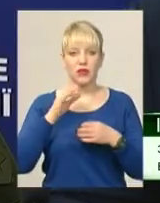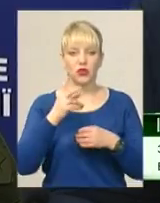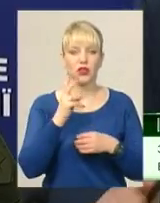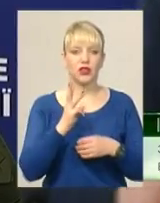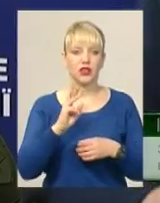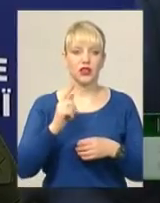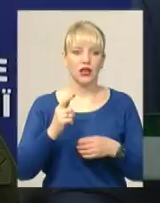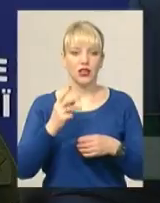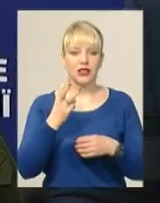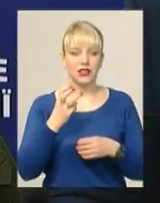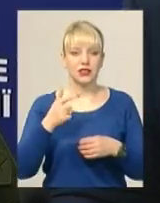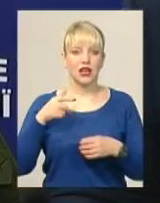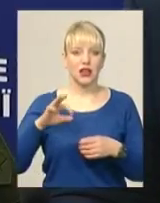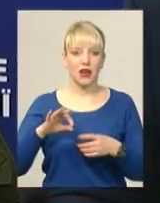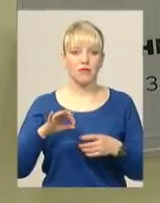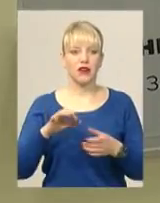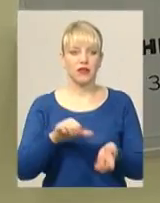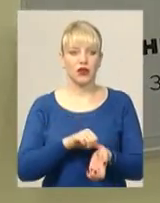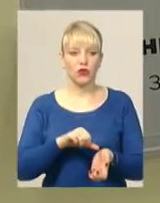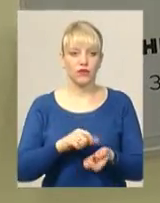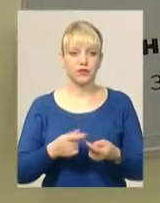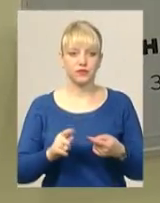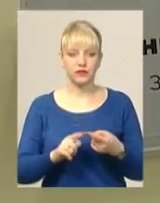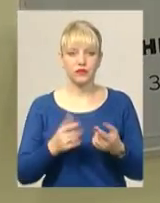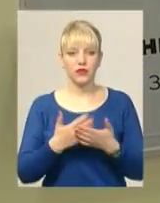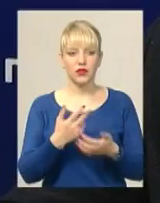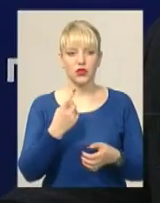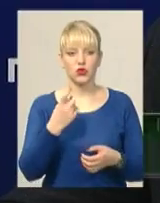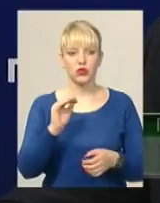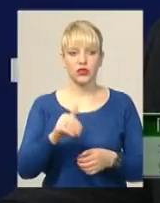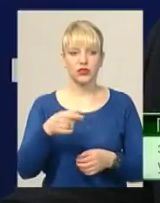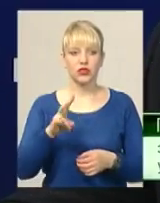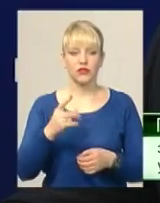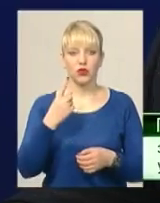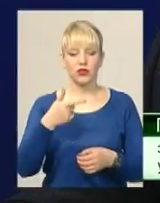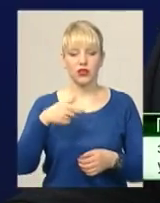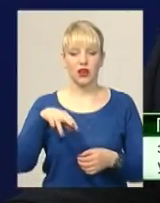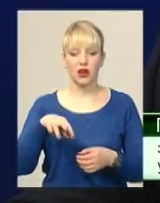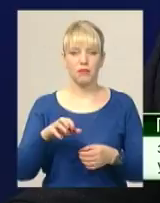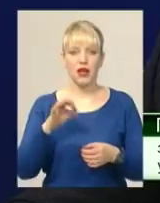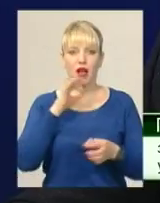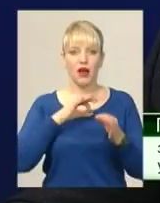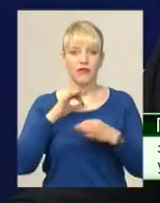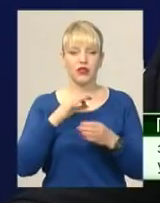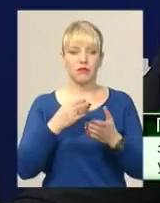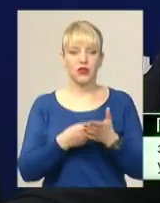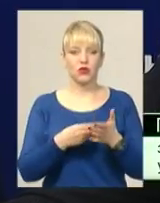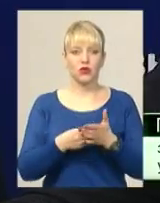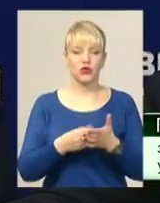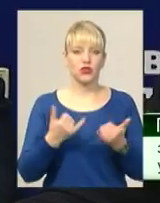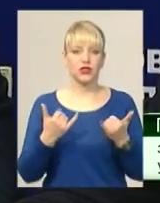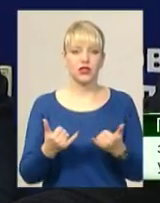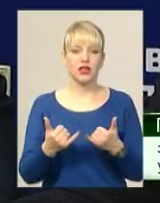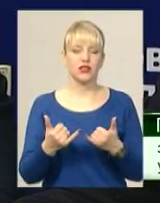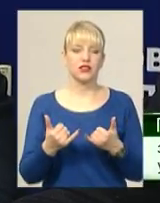коли проведеним експерт дасть висновок експерта. Близько 100 тисяч гривень. Один грам амфітаміна на ринку зараз